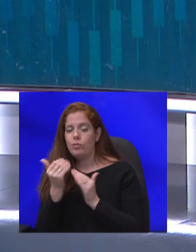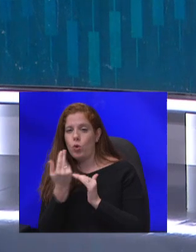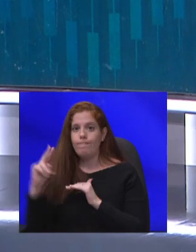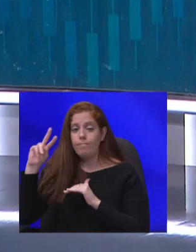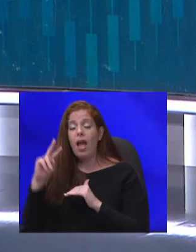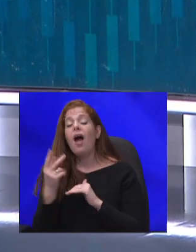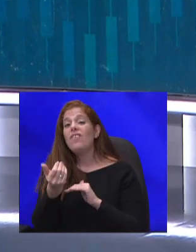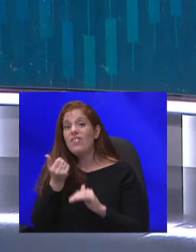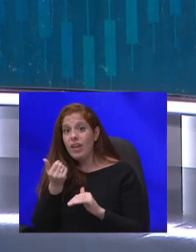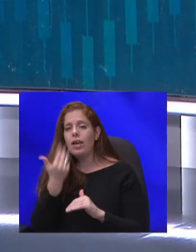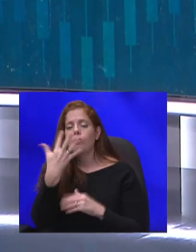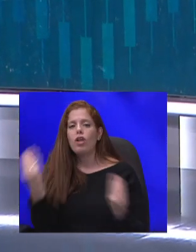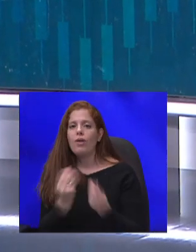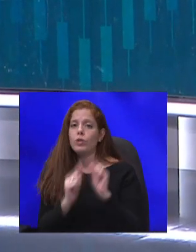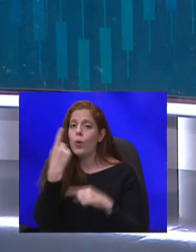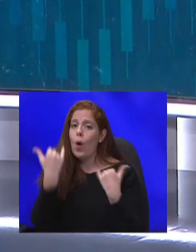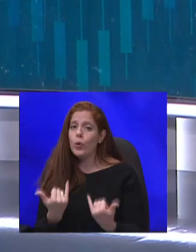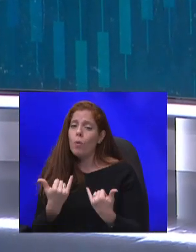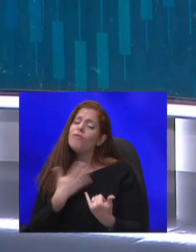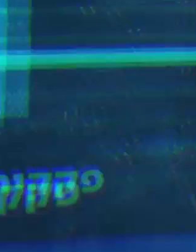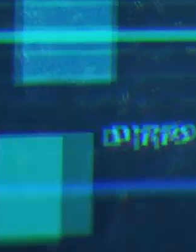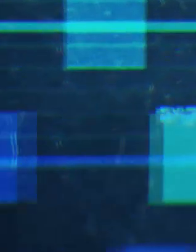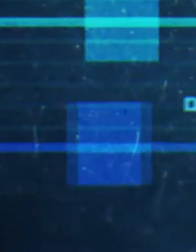שקרו היום. רק רצינו לוודא שלא פספס.